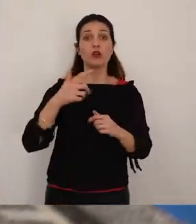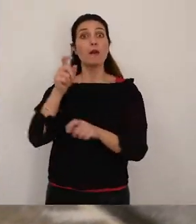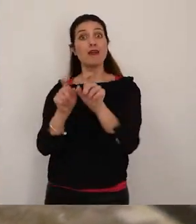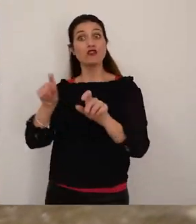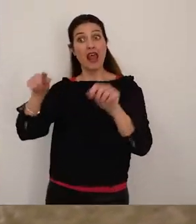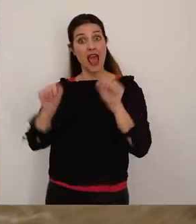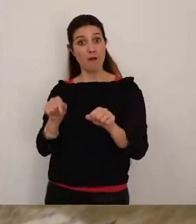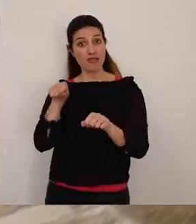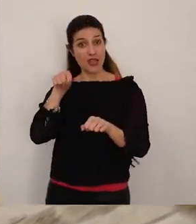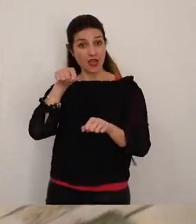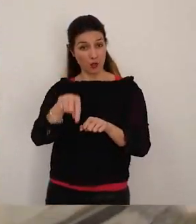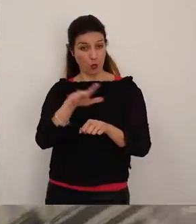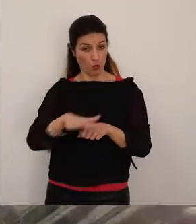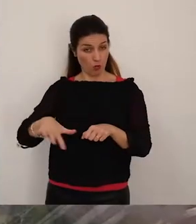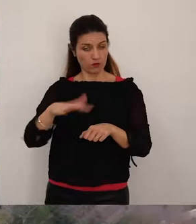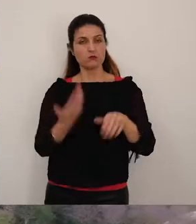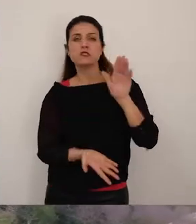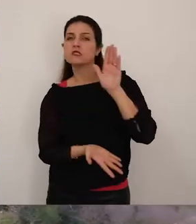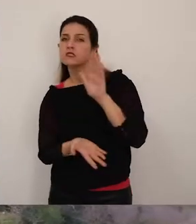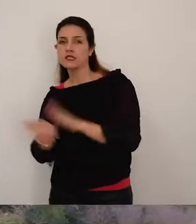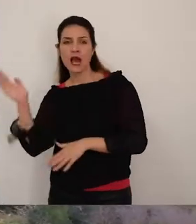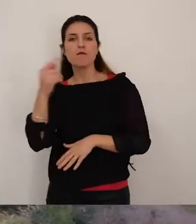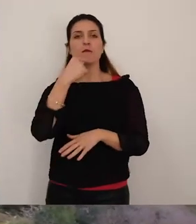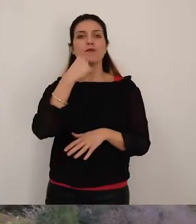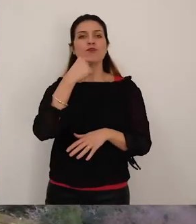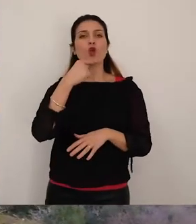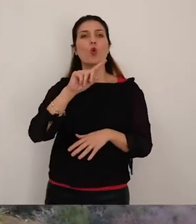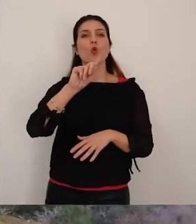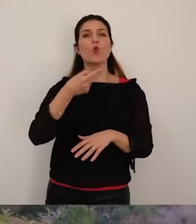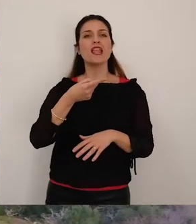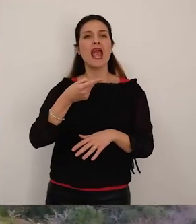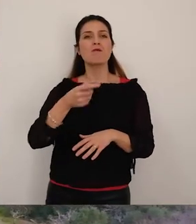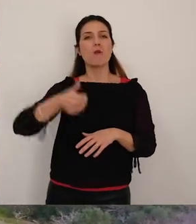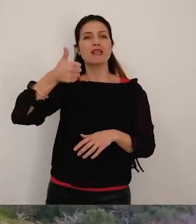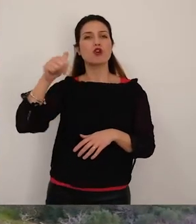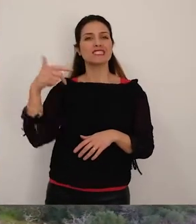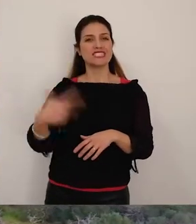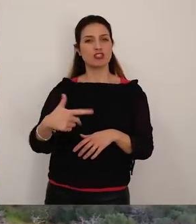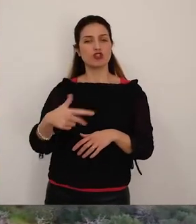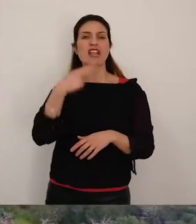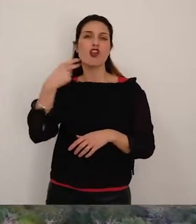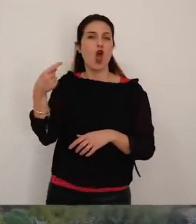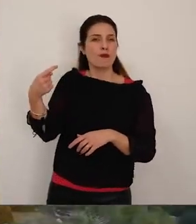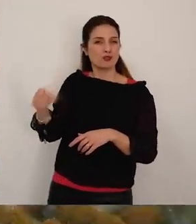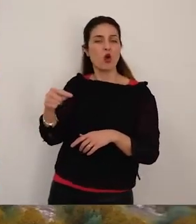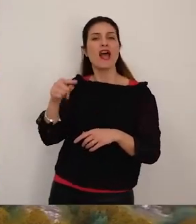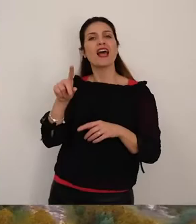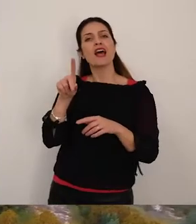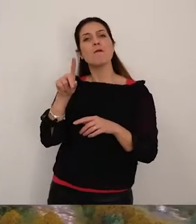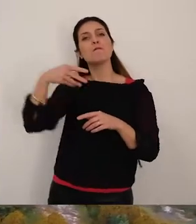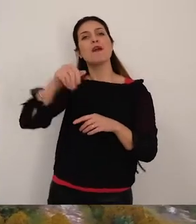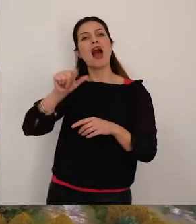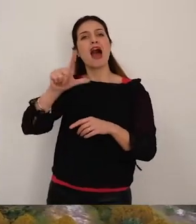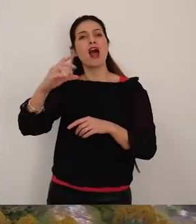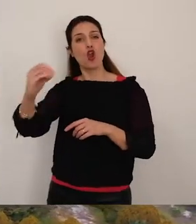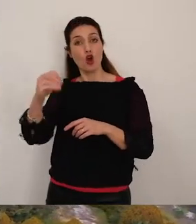gli abitanti di queste terre fuggirono alla devastazione di Guglielmo I di Sicilia, detto il Malo, trovando rifugio sicuro tra i